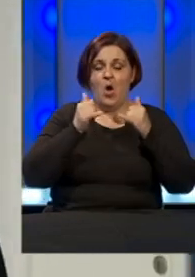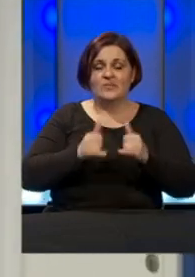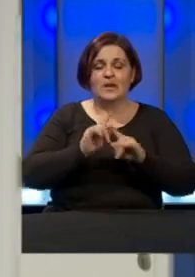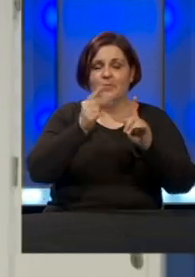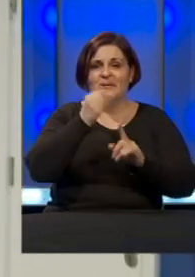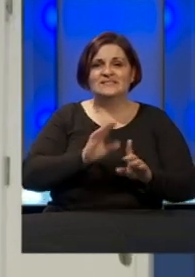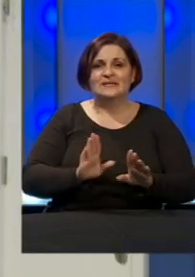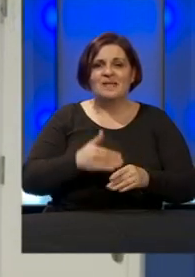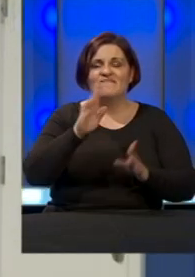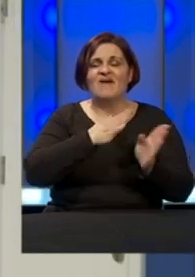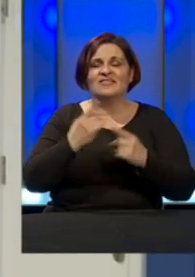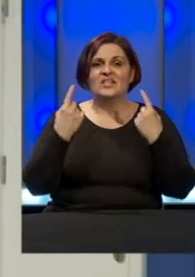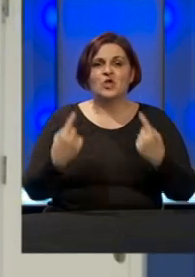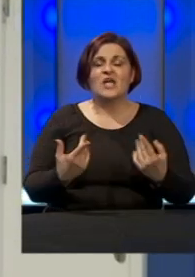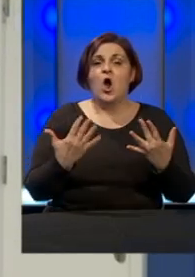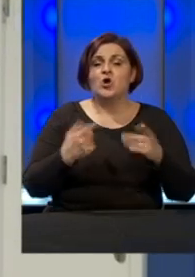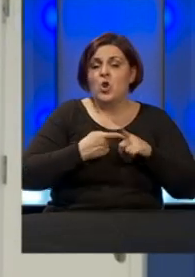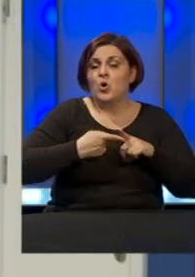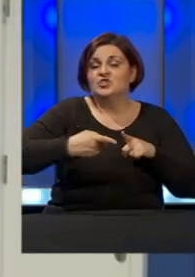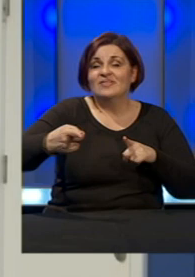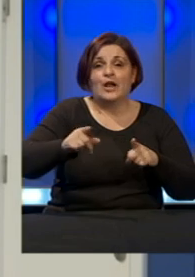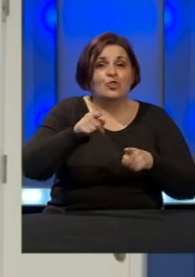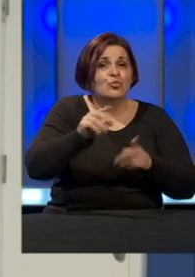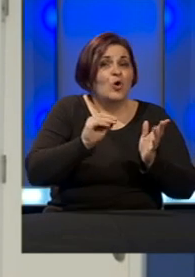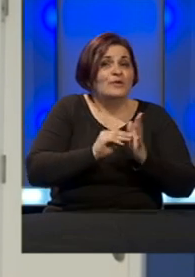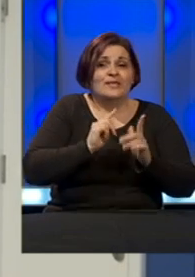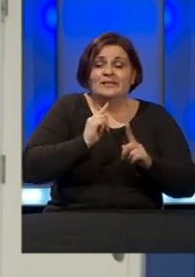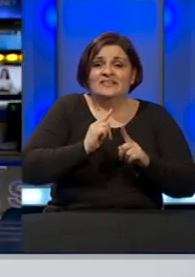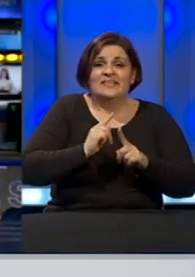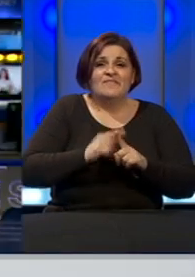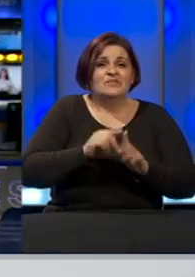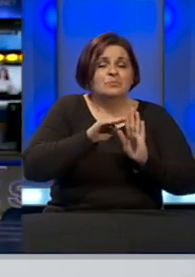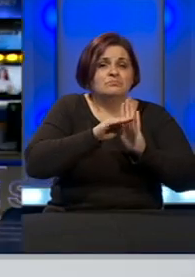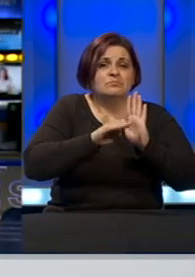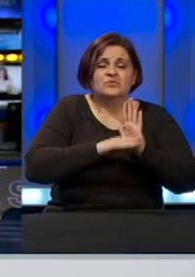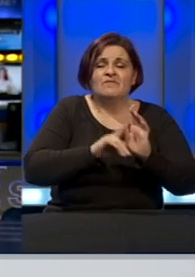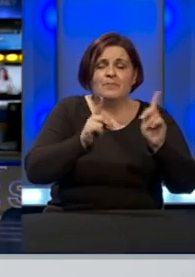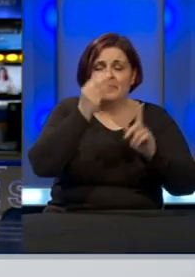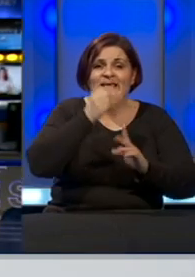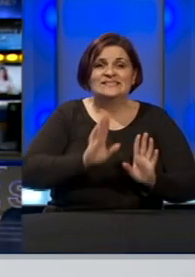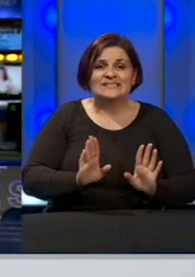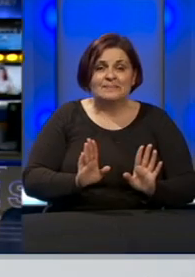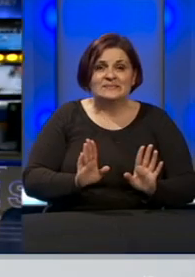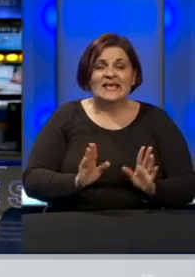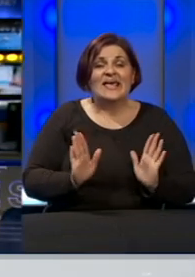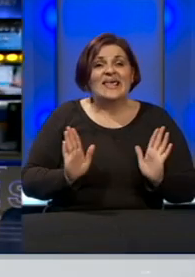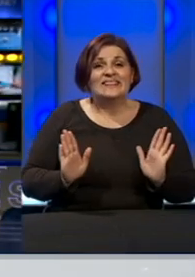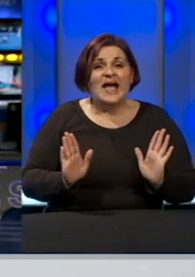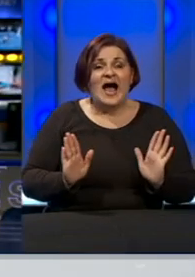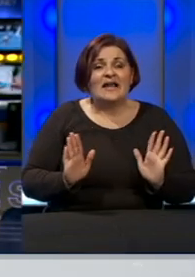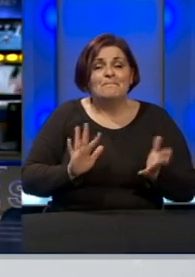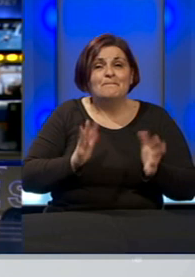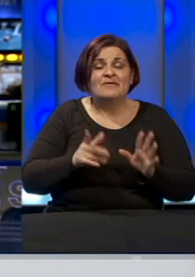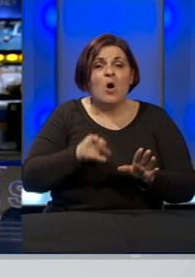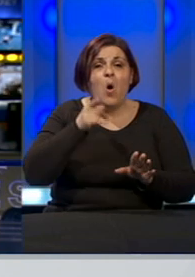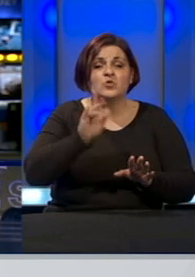Republici Srpskoj vanredno stanje koliko će trajati i to nije definisano Ustavom Republike Srpske. Dakle, pretpostavka je da će